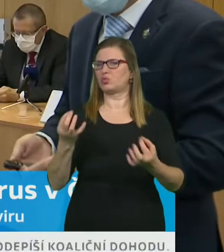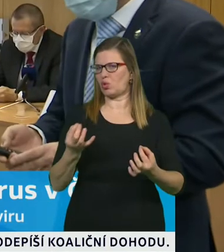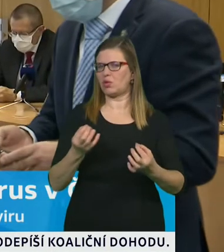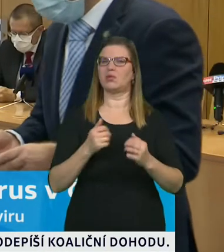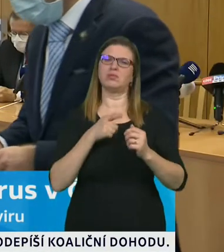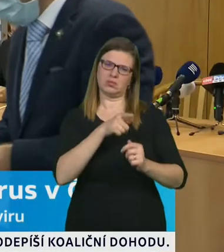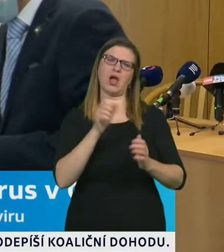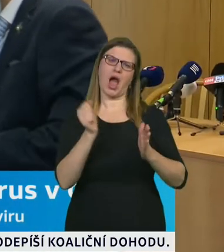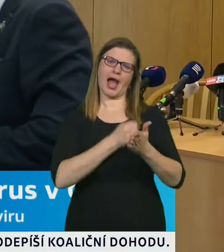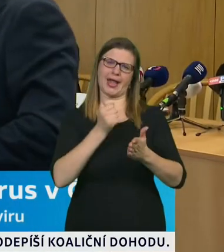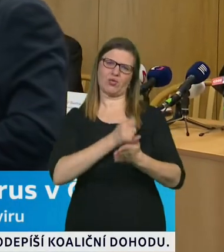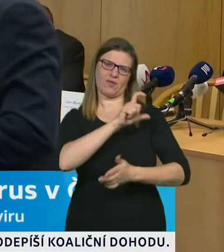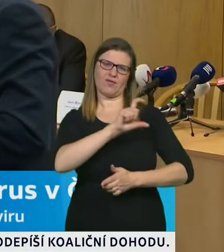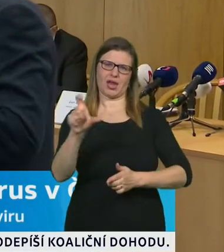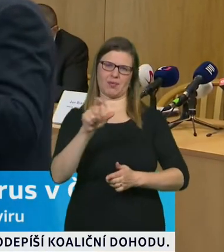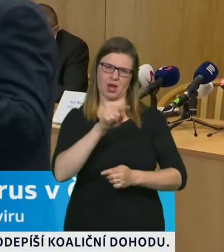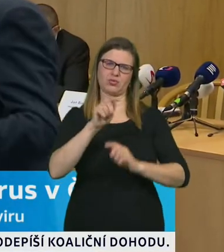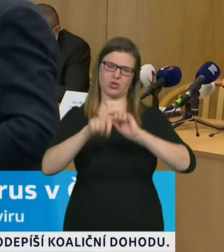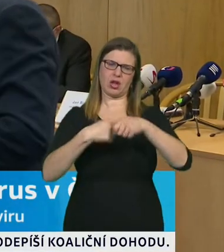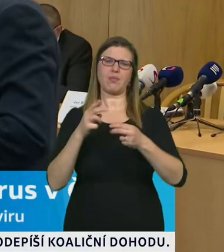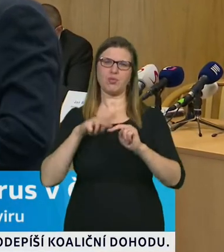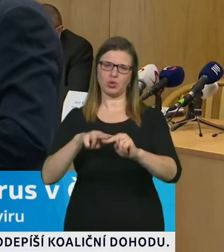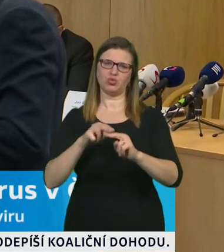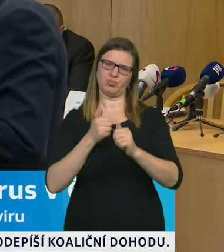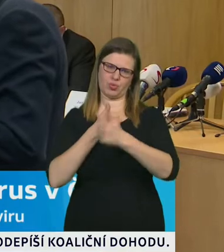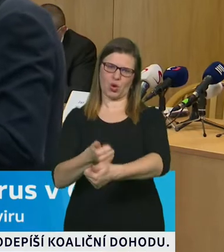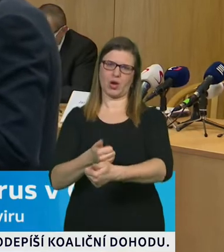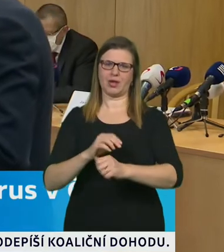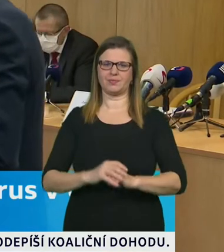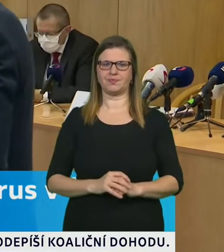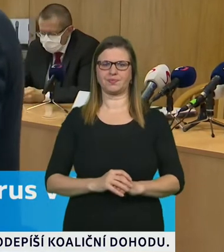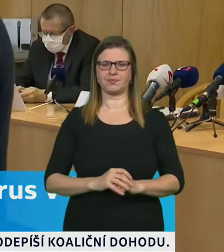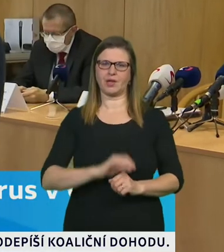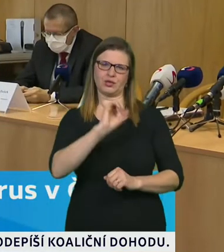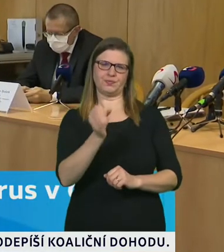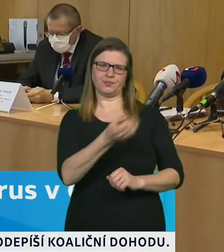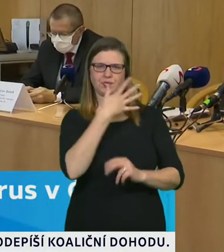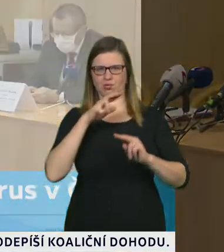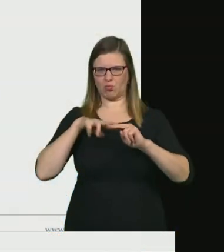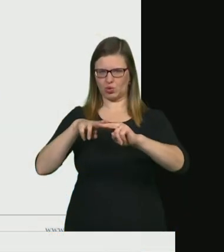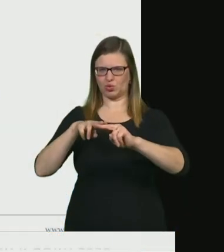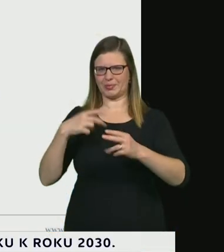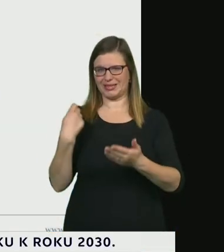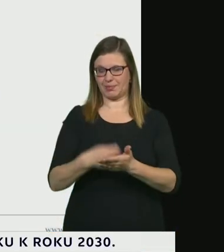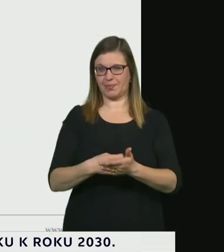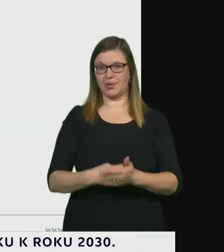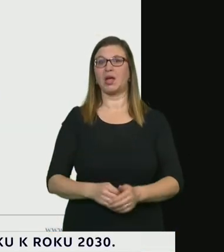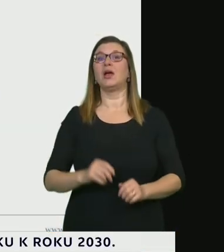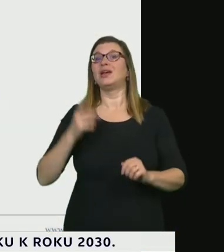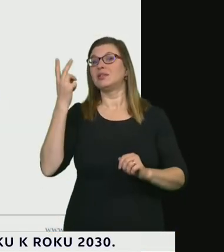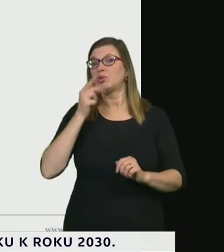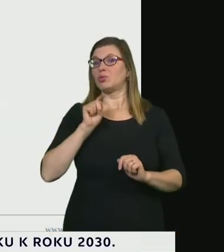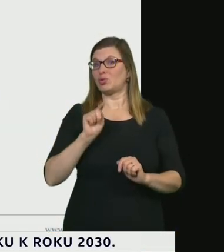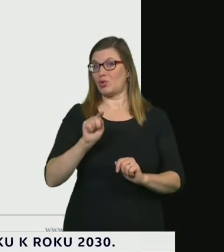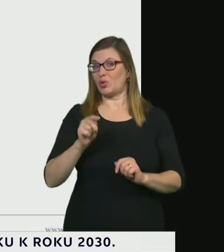je velmi renomovaná, uvádí. A my pochopitelně budeme tato data sledovat, protože věříme, že se budou pozitivně vyvíjet